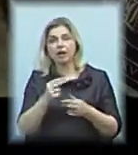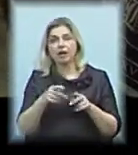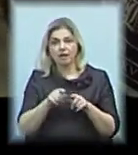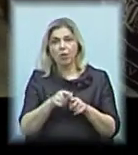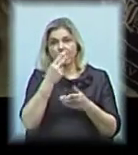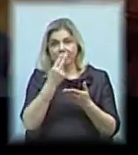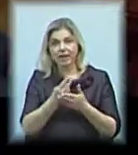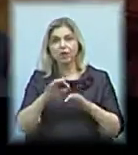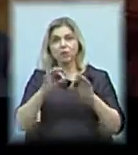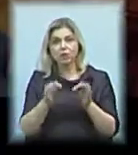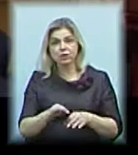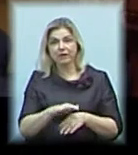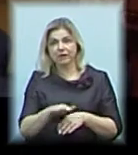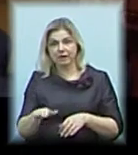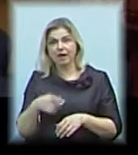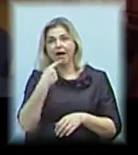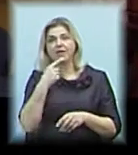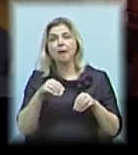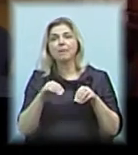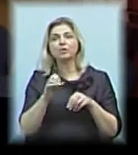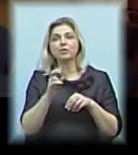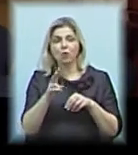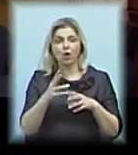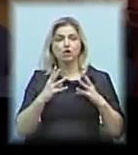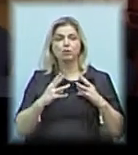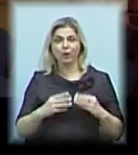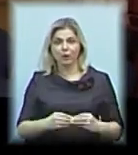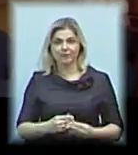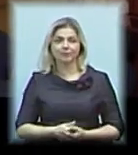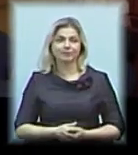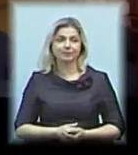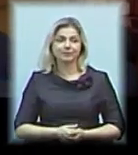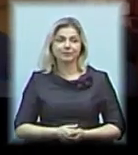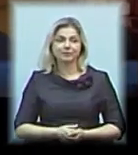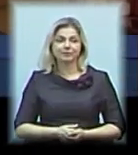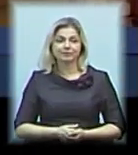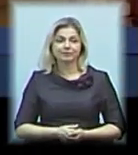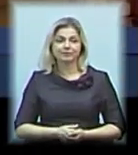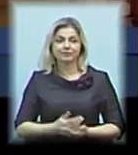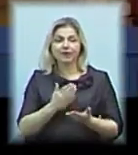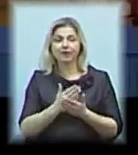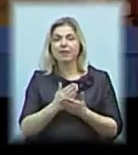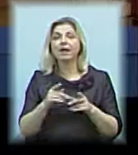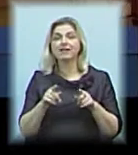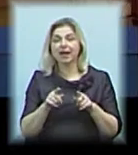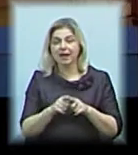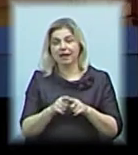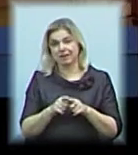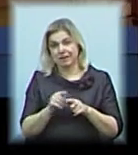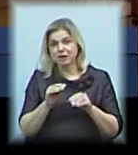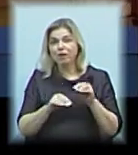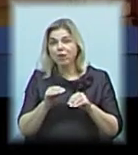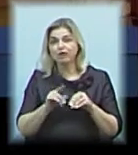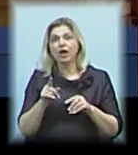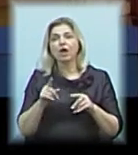мистецтва дітей. Каже, пісок заспокоює. «Володіє своїми якимись такими властивостями, він заспокоює